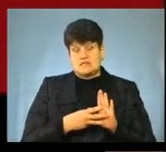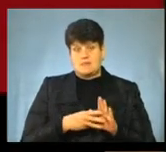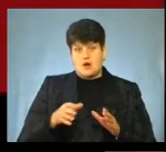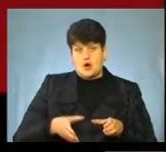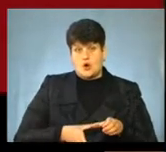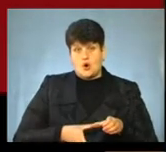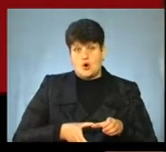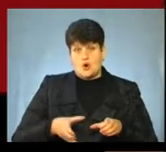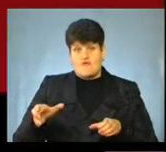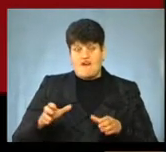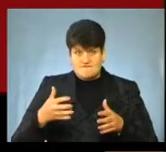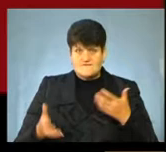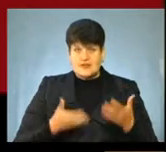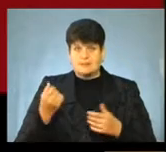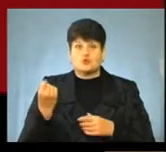якупано з 11.